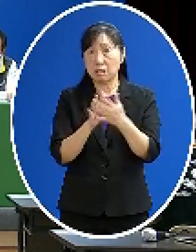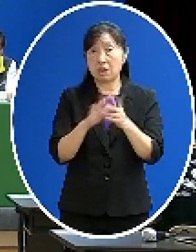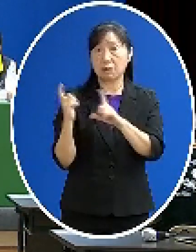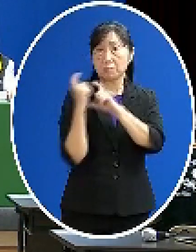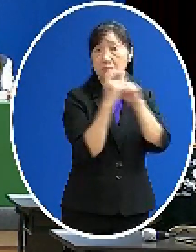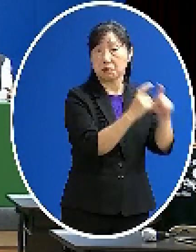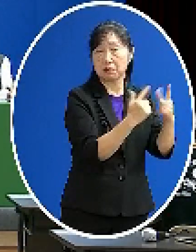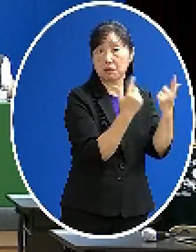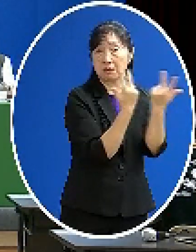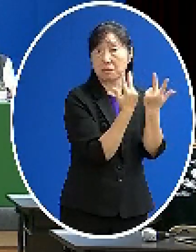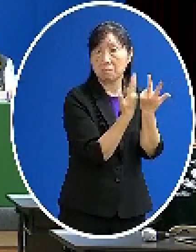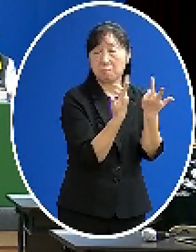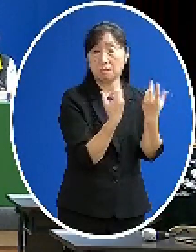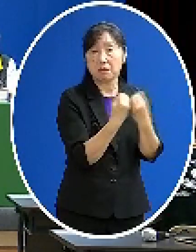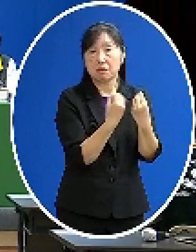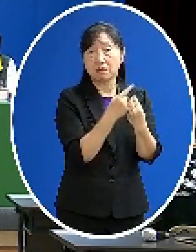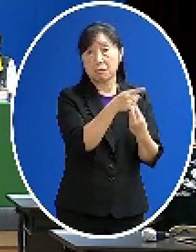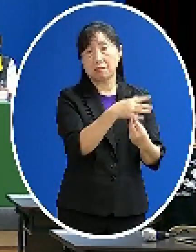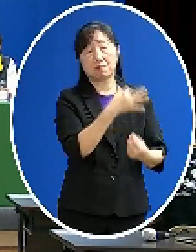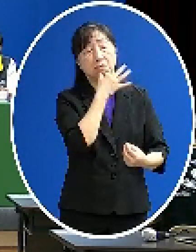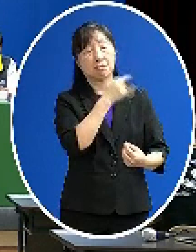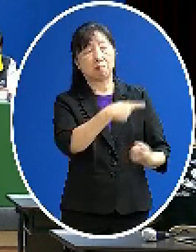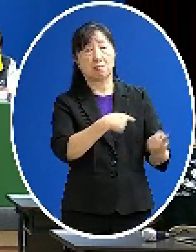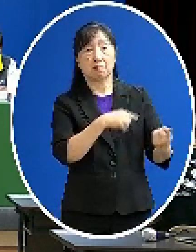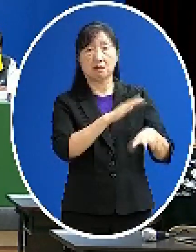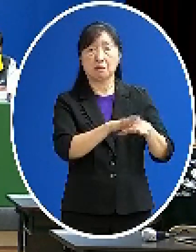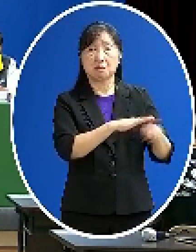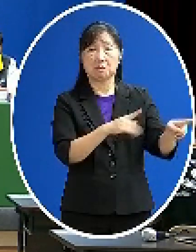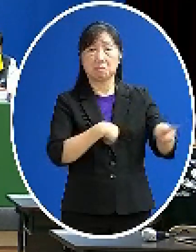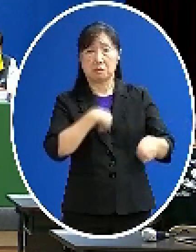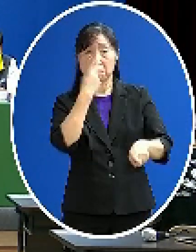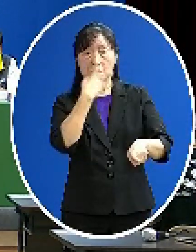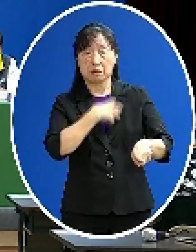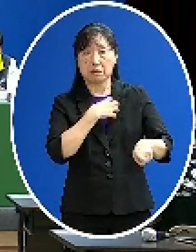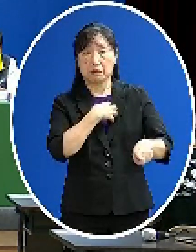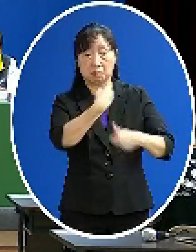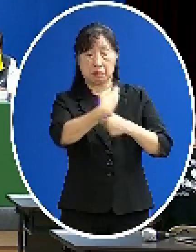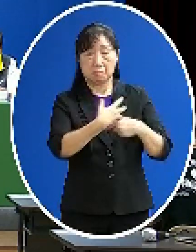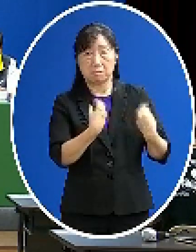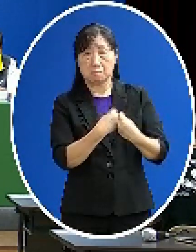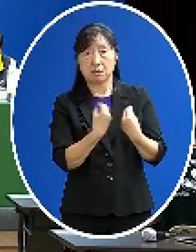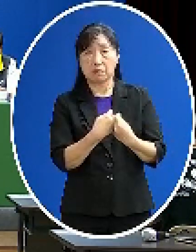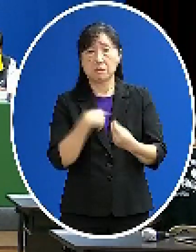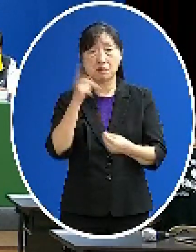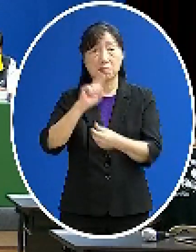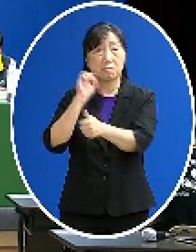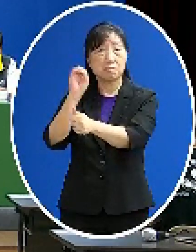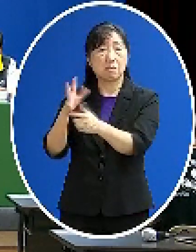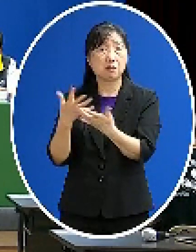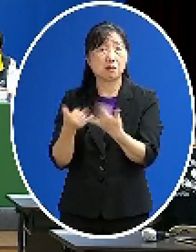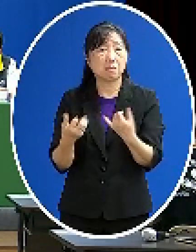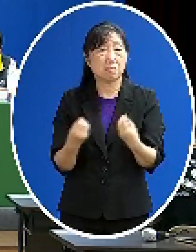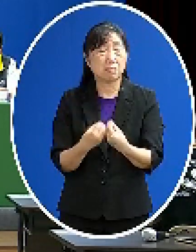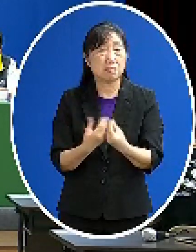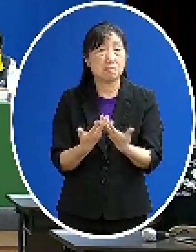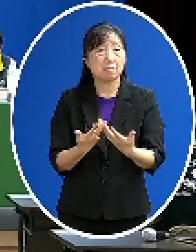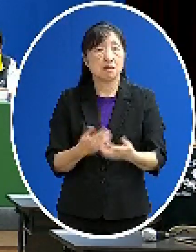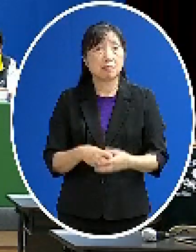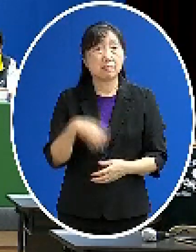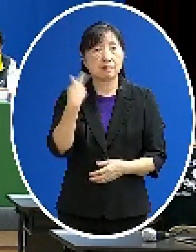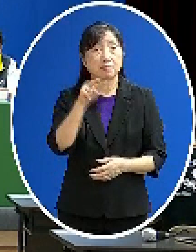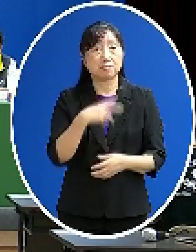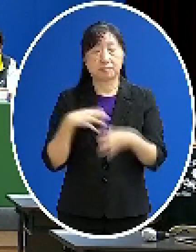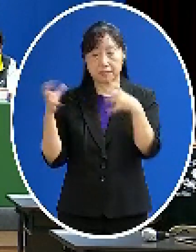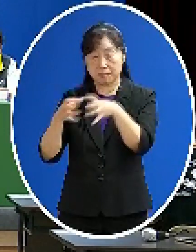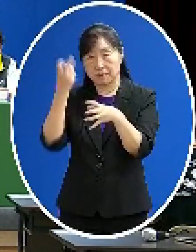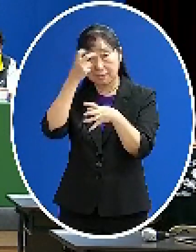風險更高不知道指揮中心對於這樣的情況 會不會給學生一些建議另外是想請教是說 剛剛也有提到這個集